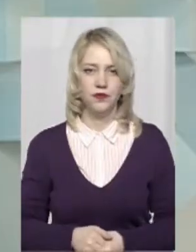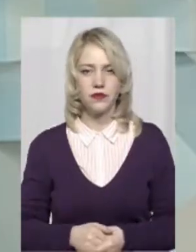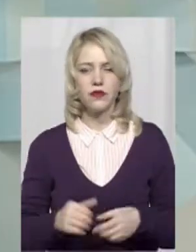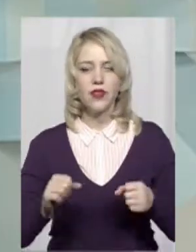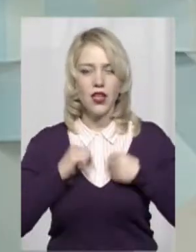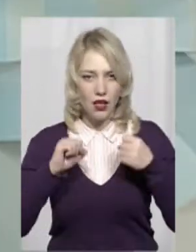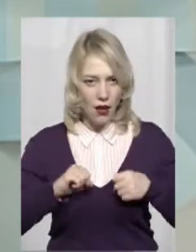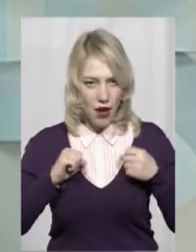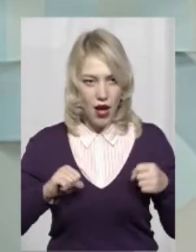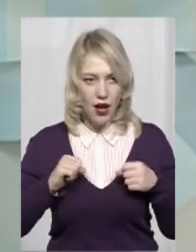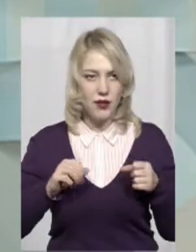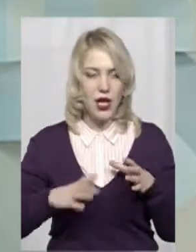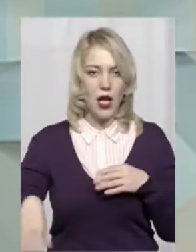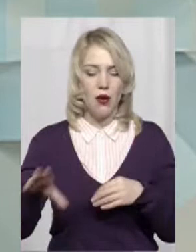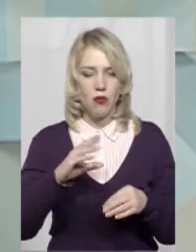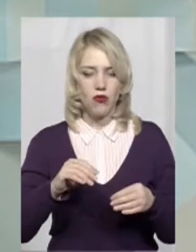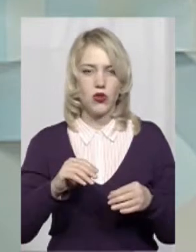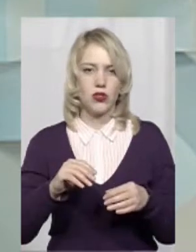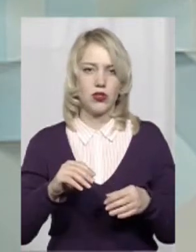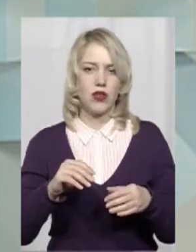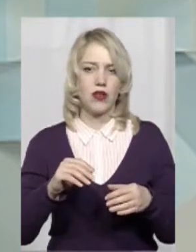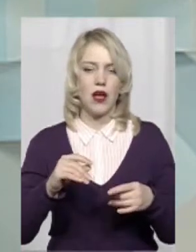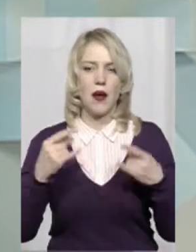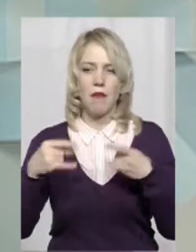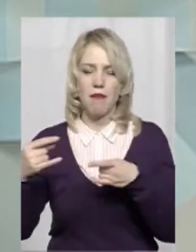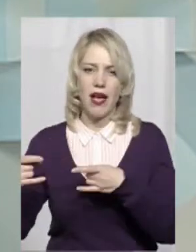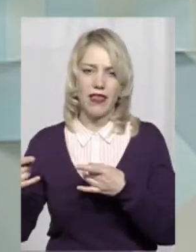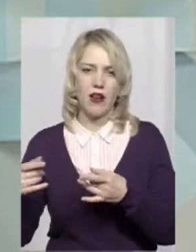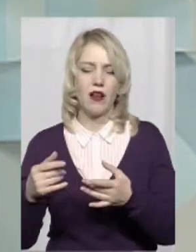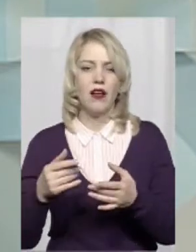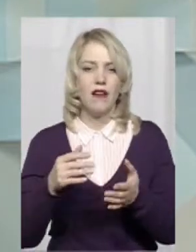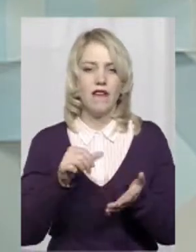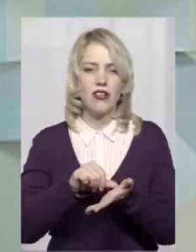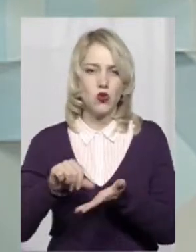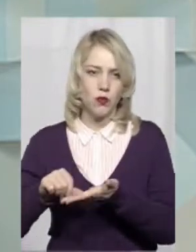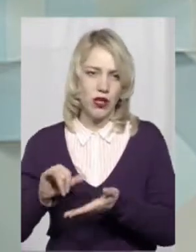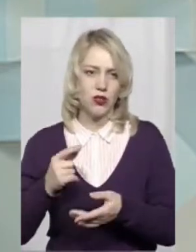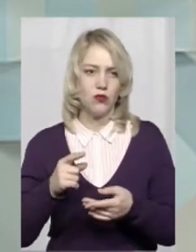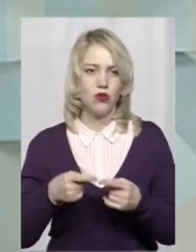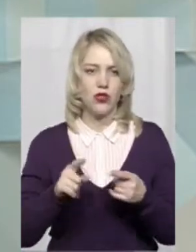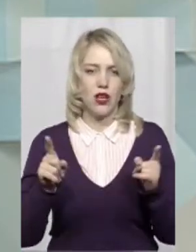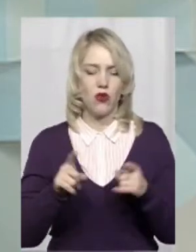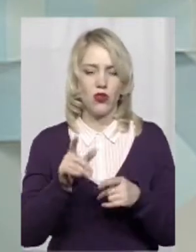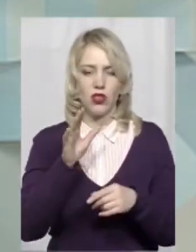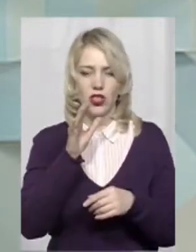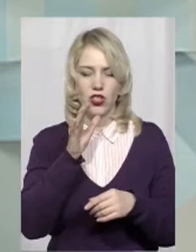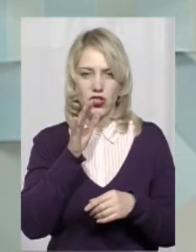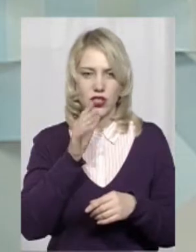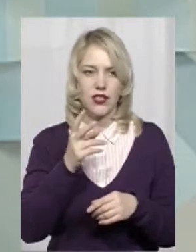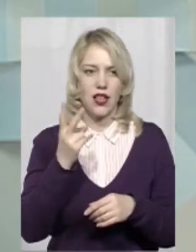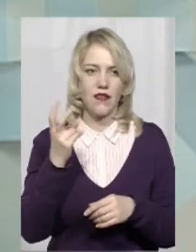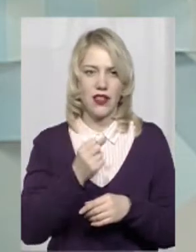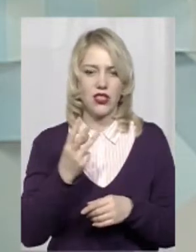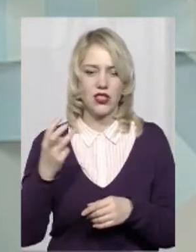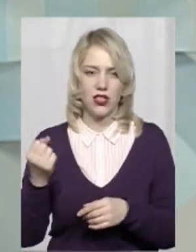намагаємось у всіх медіа виступати, максимально поширювати цю інформацію, тому що за короткий час, за 2-3 тижні, буквально